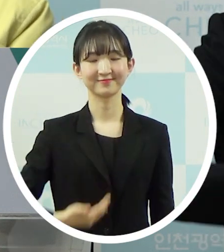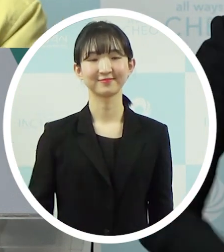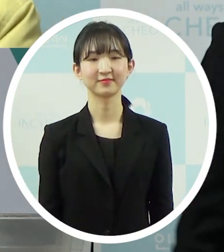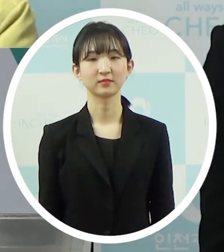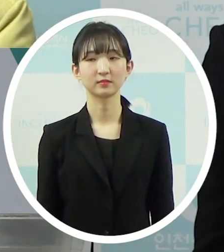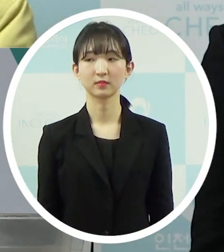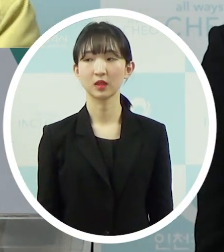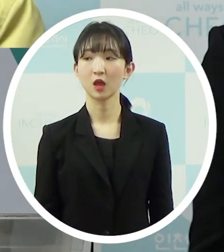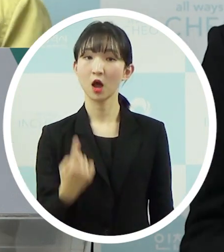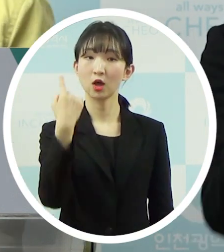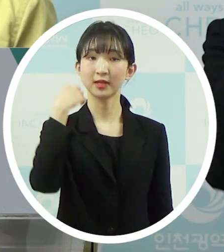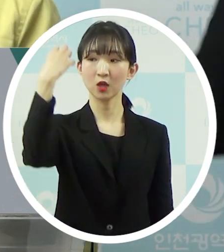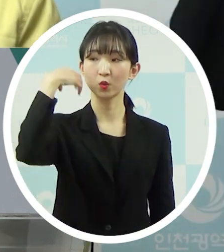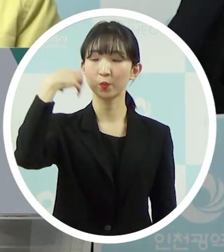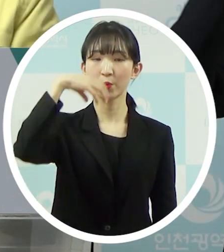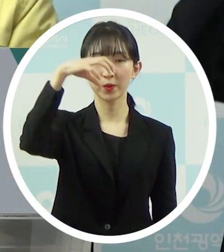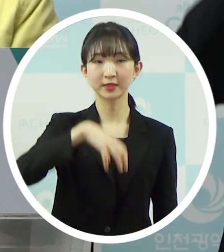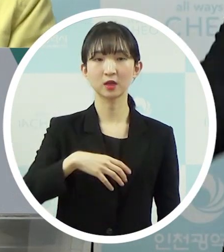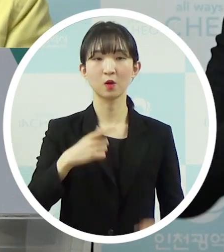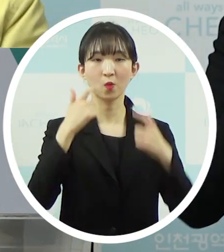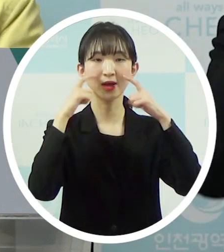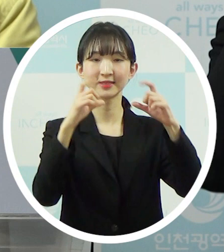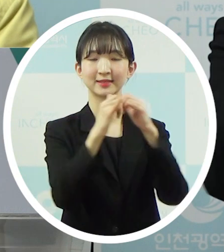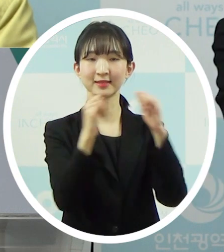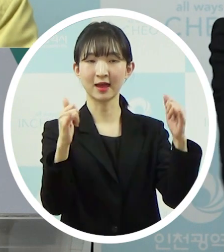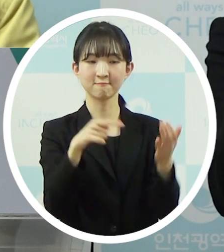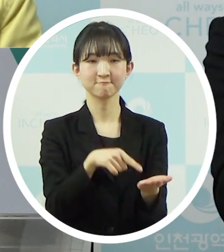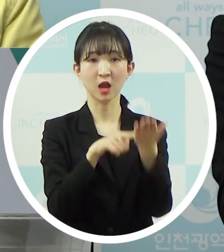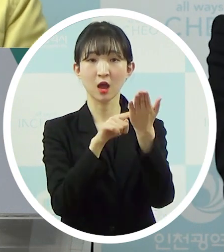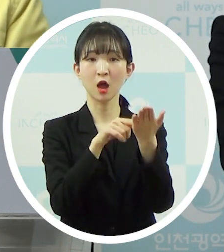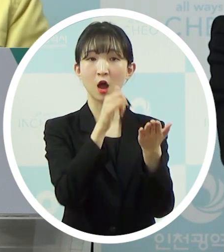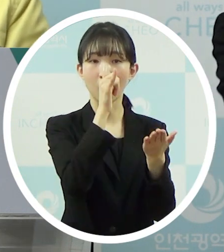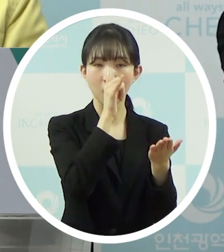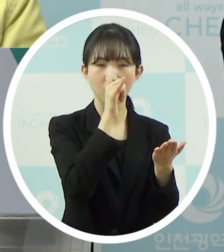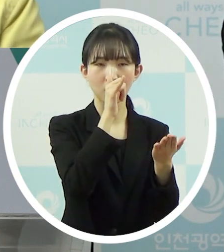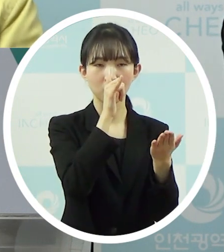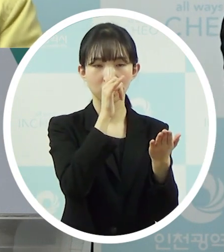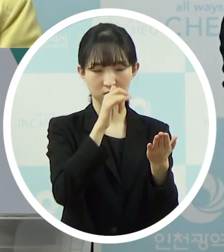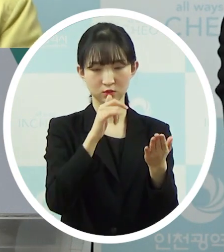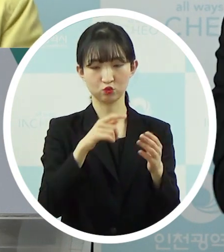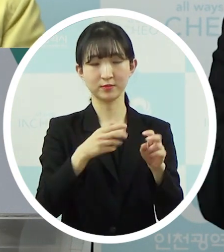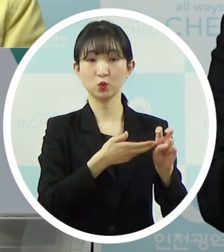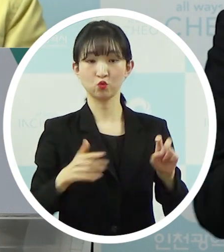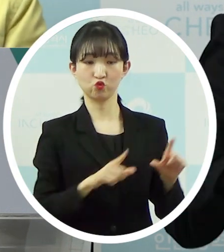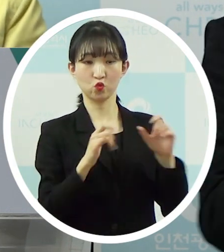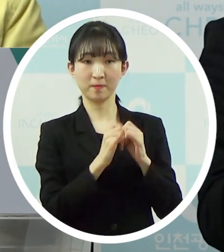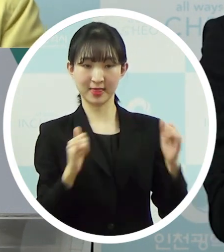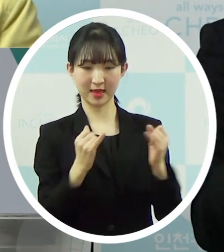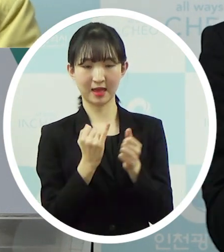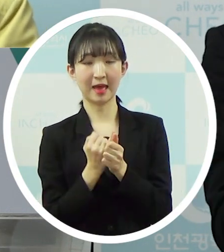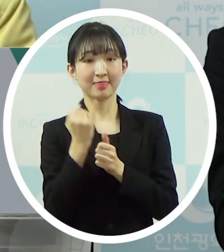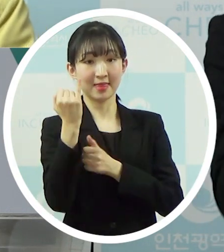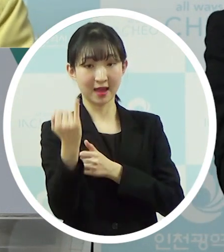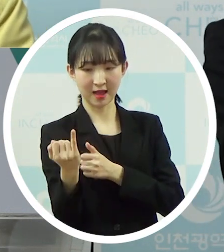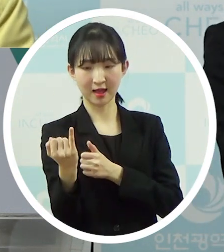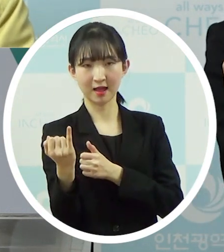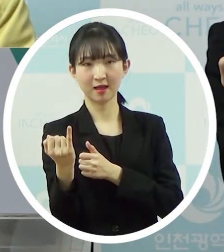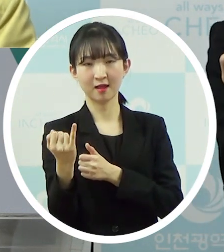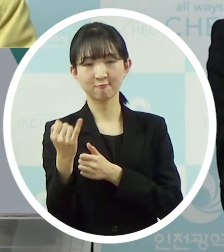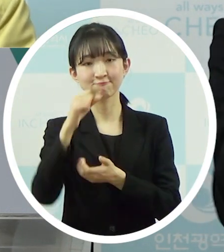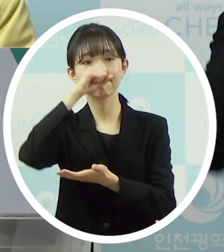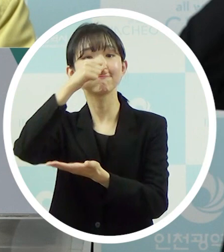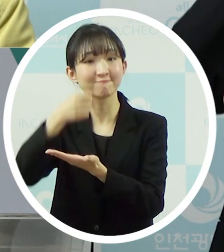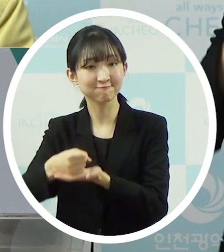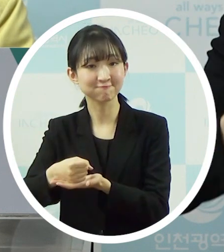어제 영동포구에서 핵진자가 나왔는데 미출의보 주민이죠. 이 분의 아내가 음성현정 나온